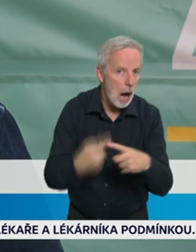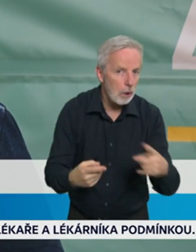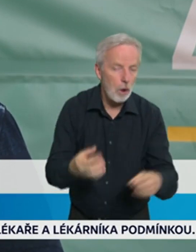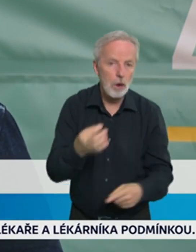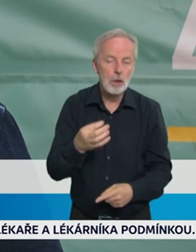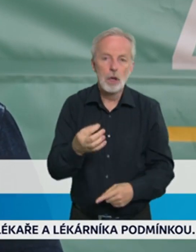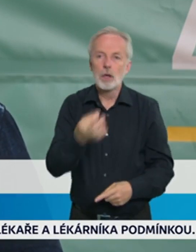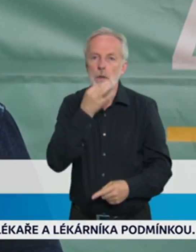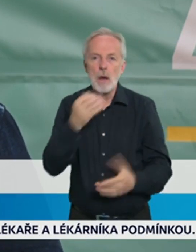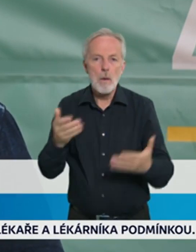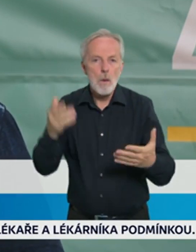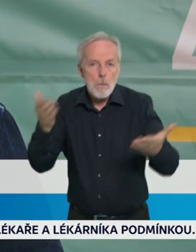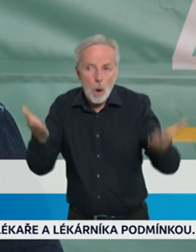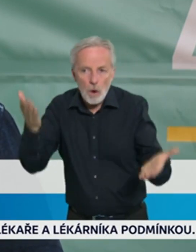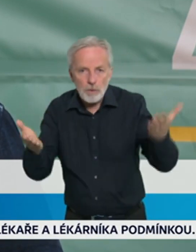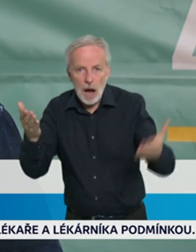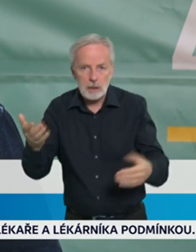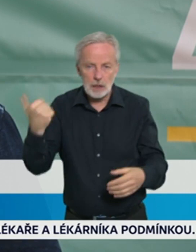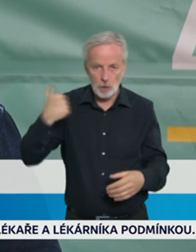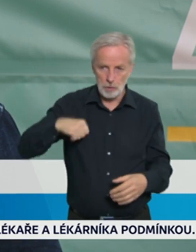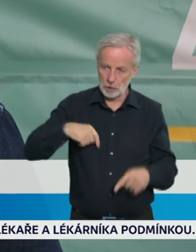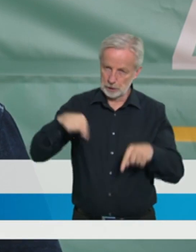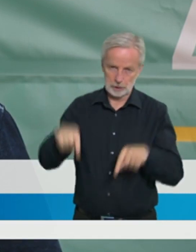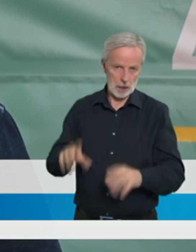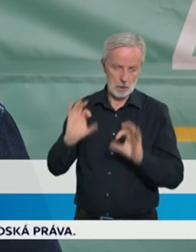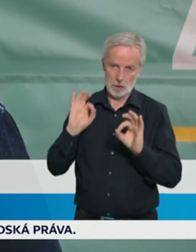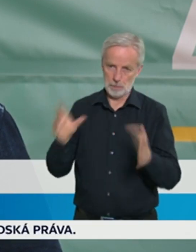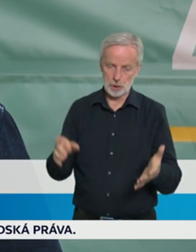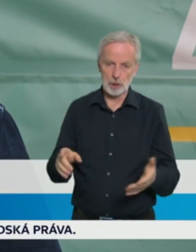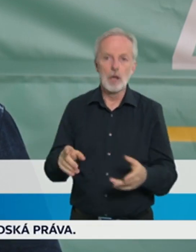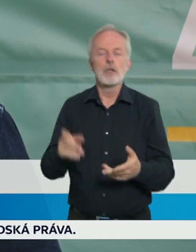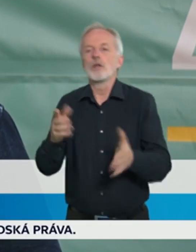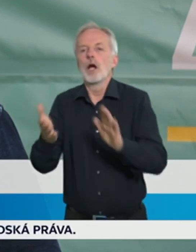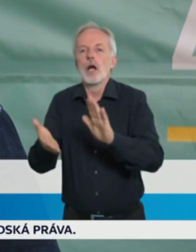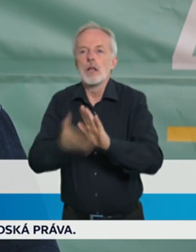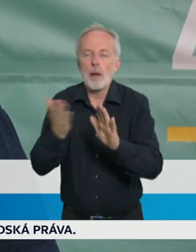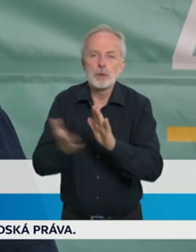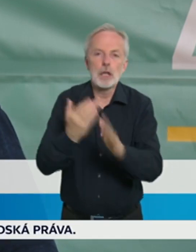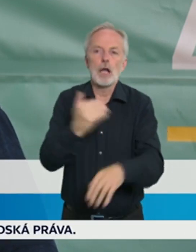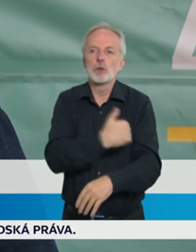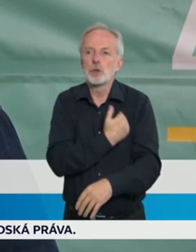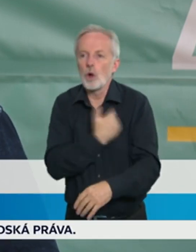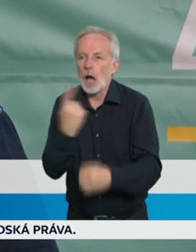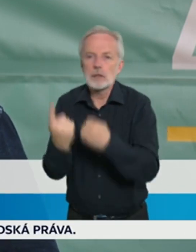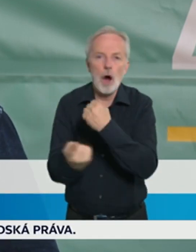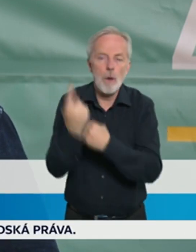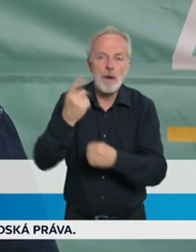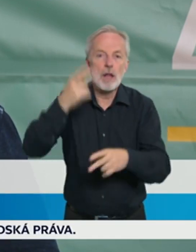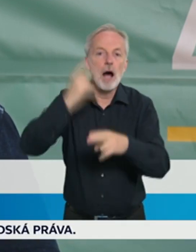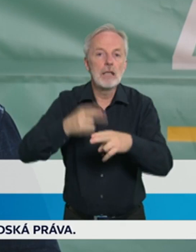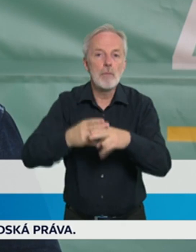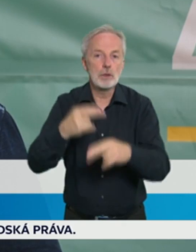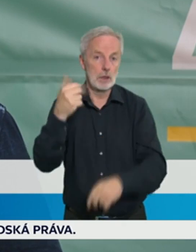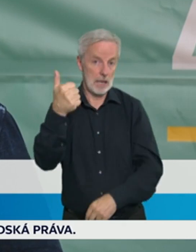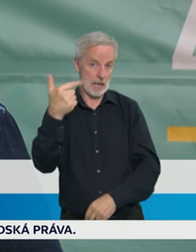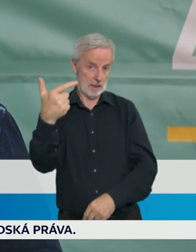klastrů, které jsme šetřili, skončili opravdu jedním, dvěma třeba pozitivními osobami. Nebyly to jenom žáci, byly to